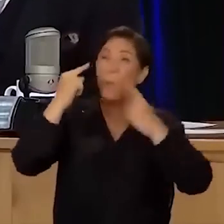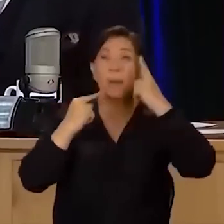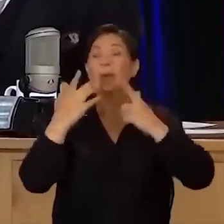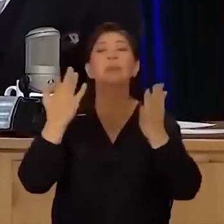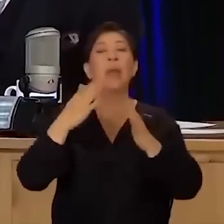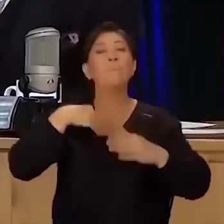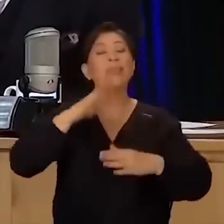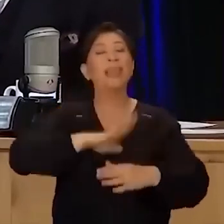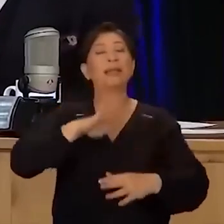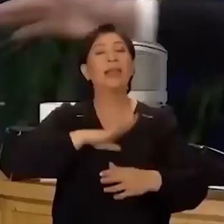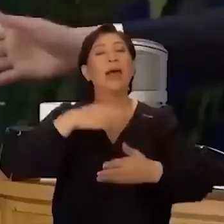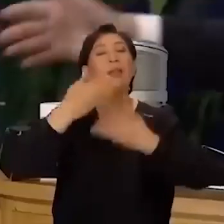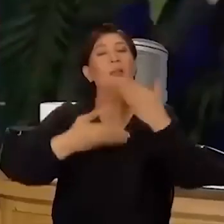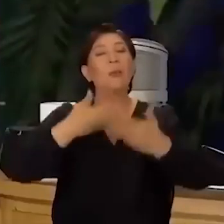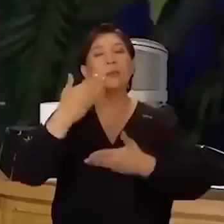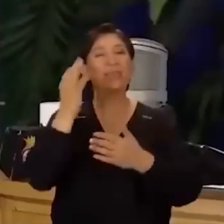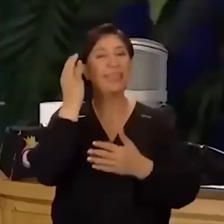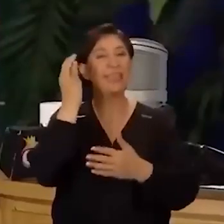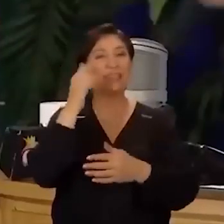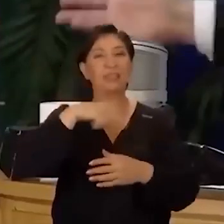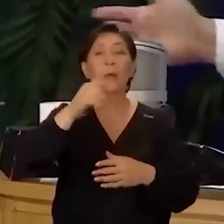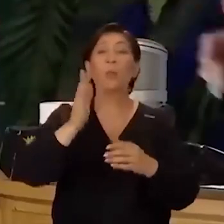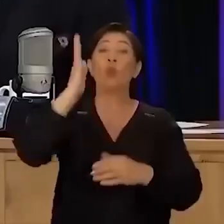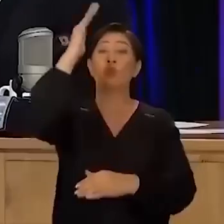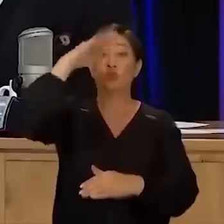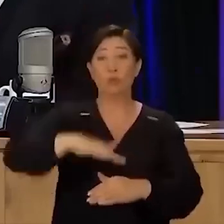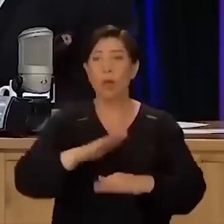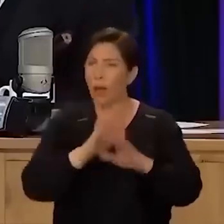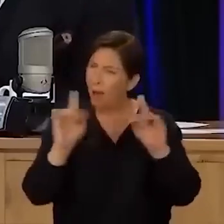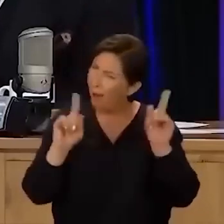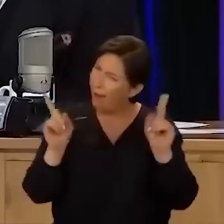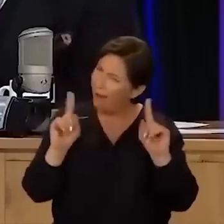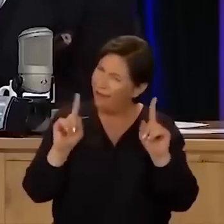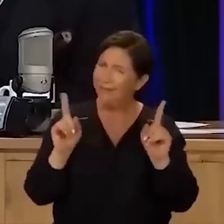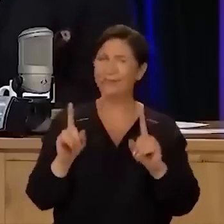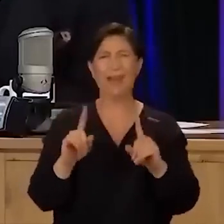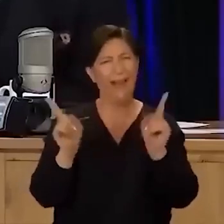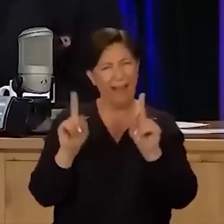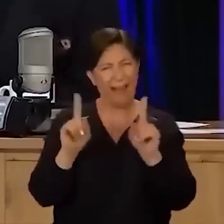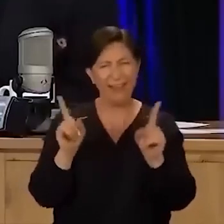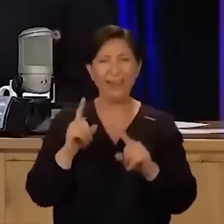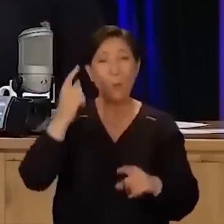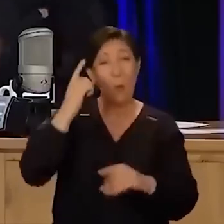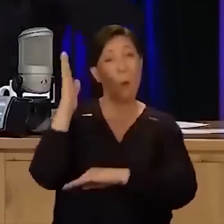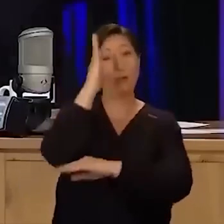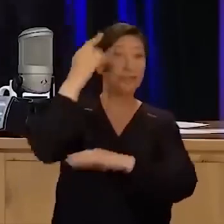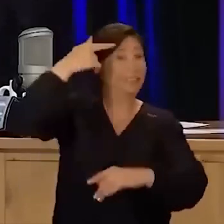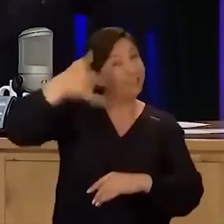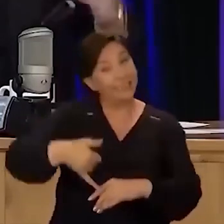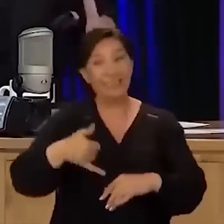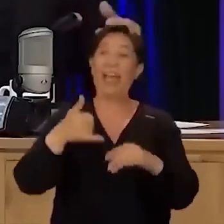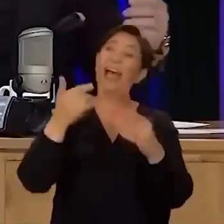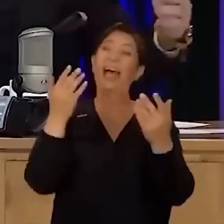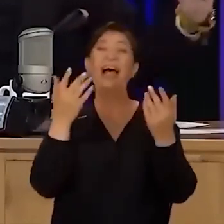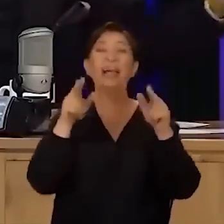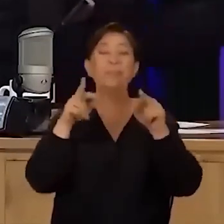dertleşiyorum. Hayır, şunu söylemek istiyorum. Yani kısa, uzun falan gibi tarif etmiyor. Hayır, etmiyor. Ya kısa, uzun derken hani uzun